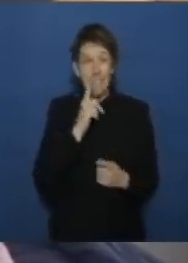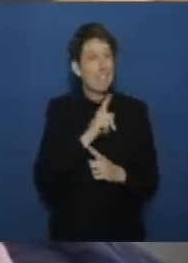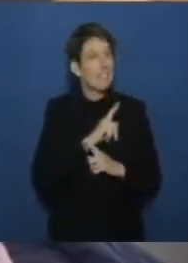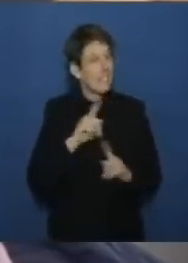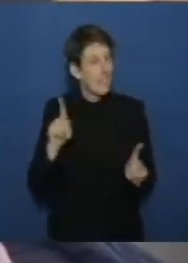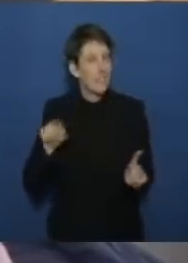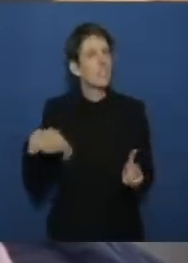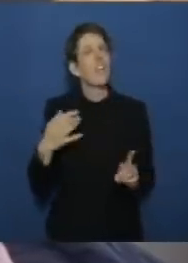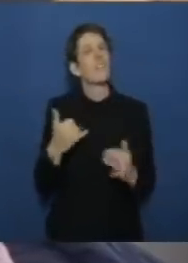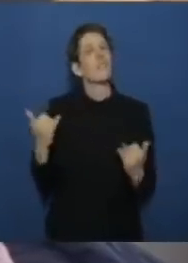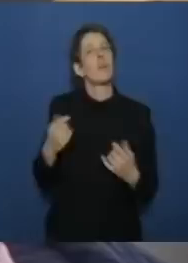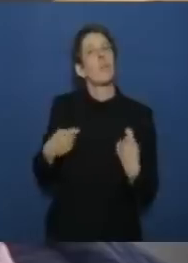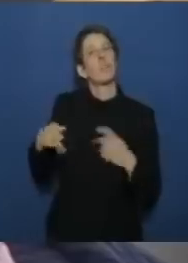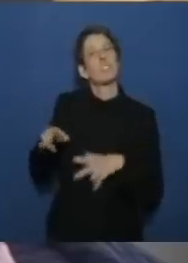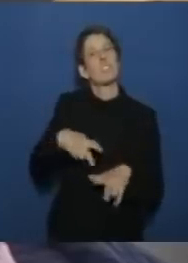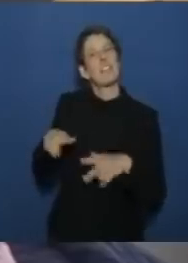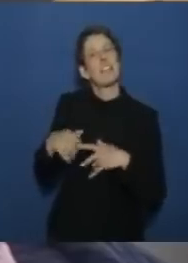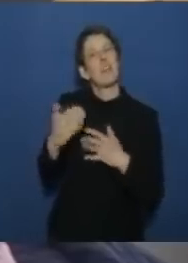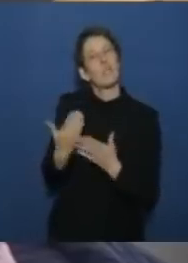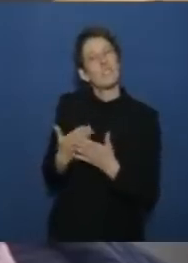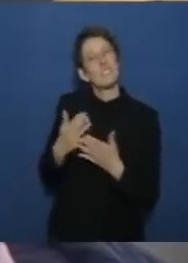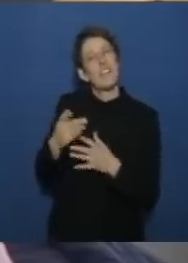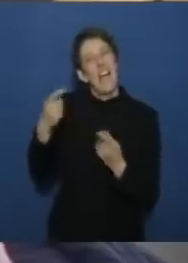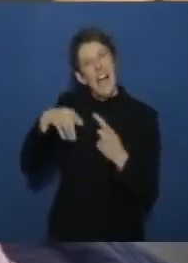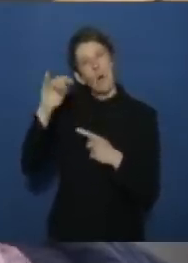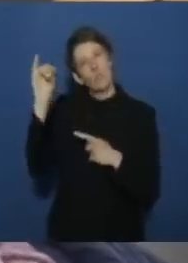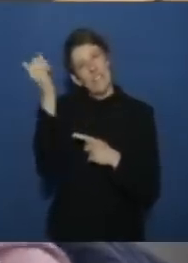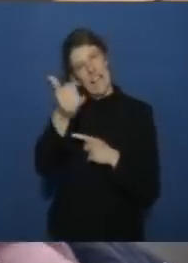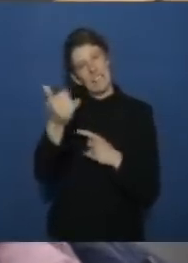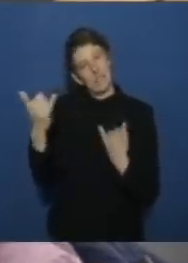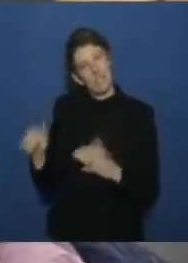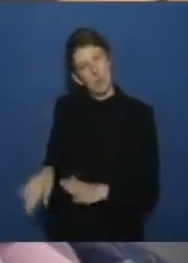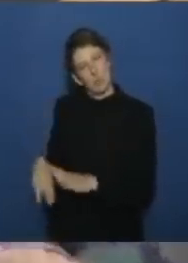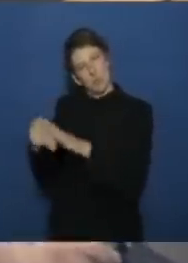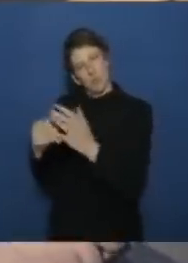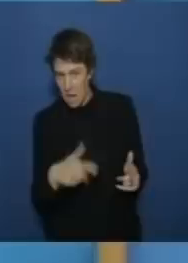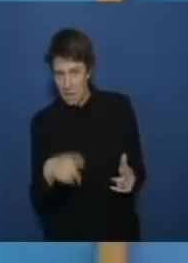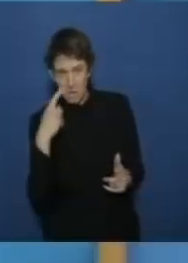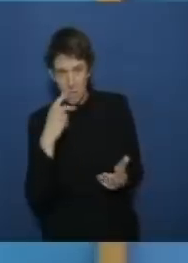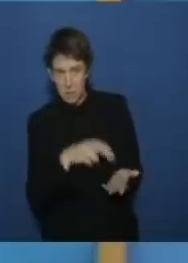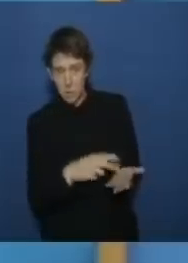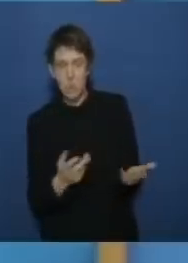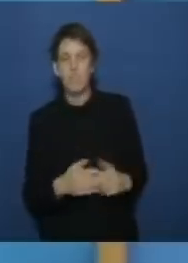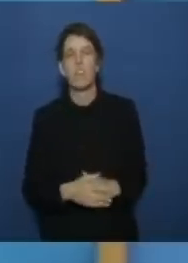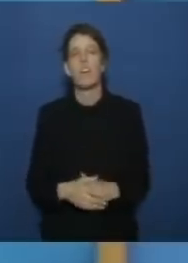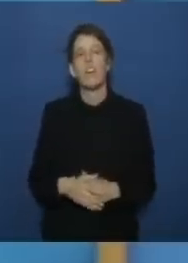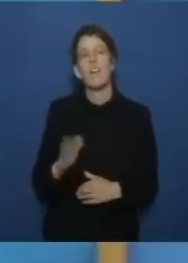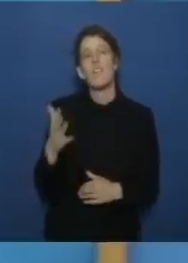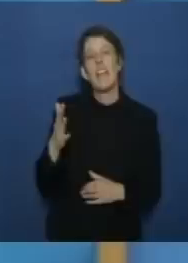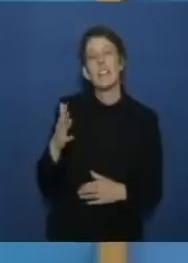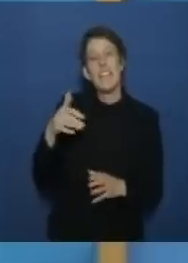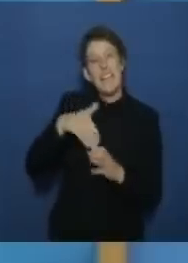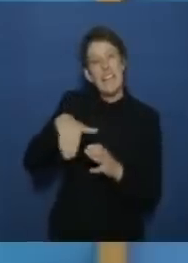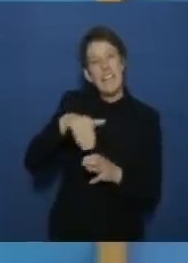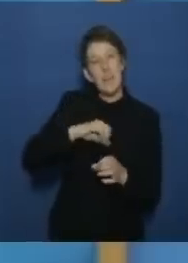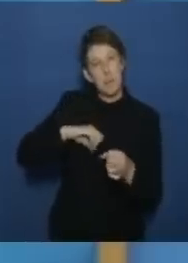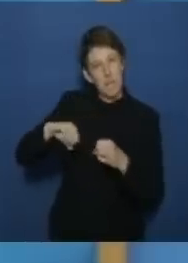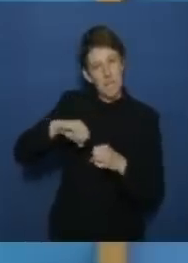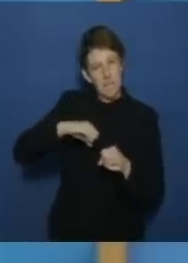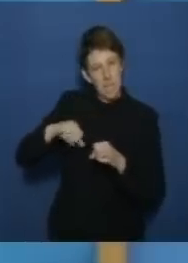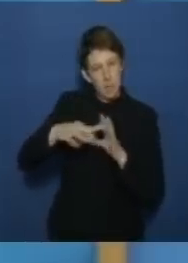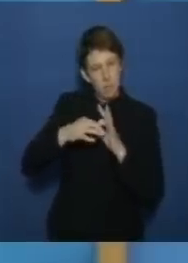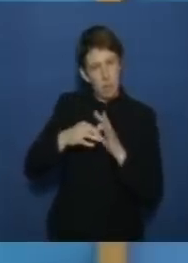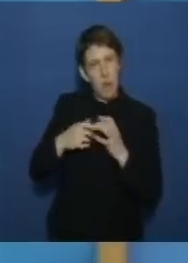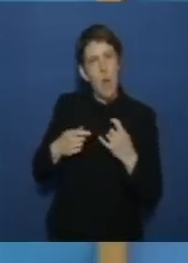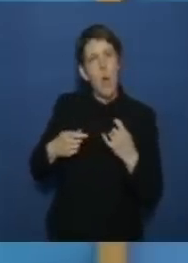wie unterstützt die bundesregierung die ausreise in afghanischen ortskräfte eventuell aus dem ministerium bezüglich